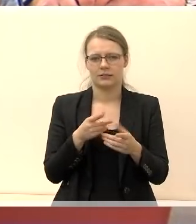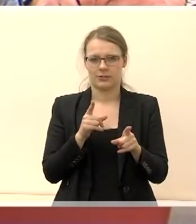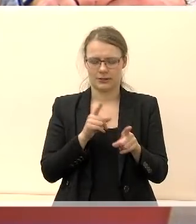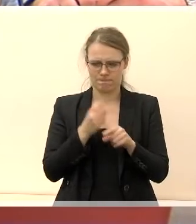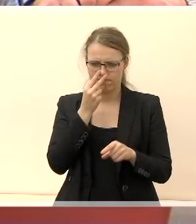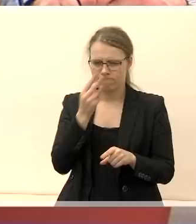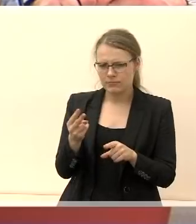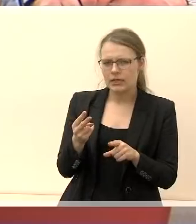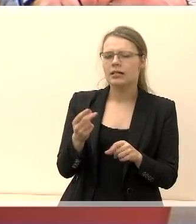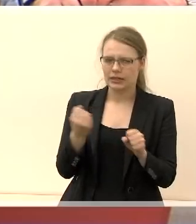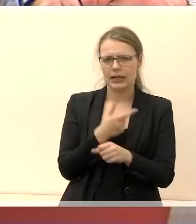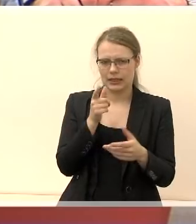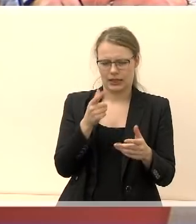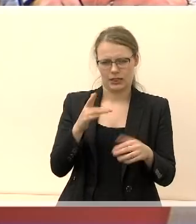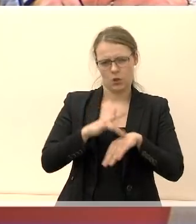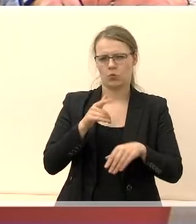kritiškiems ir pilietiškiems.